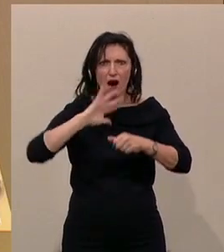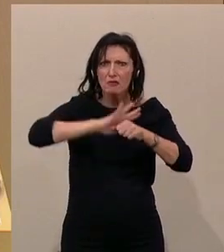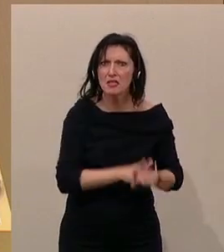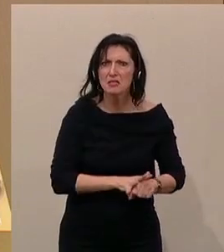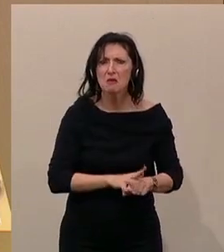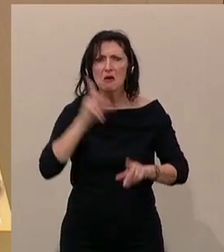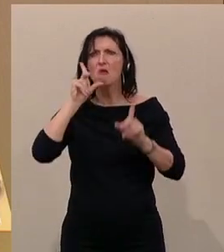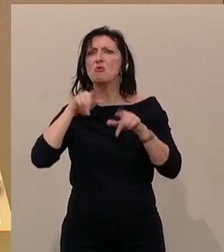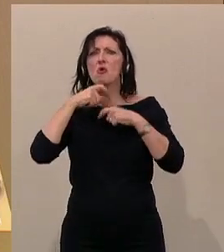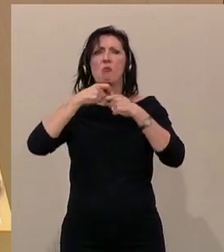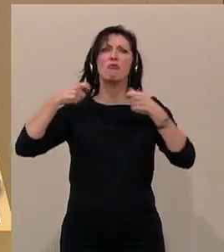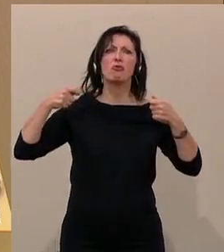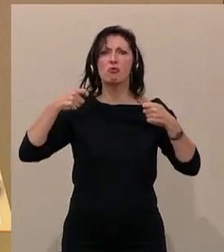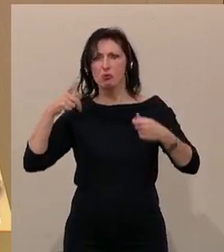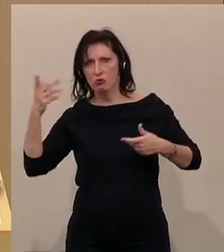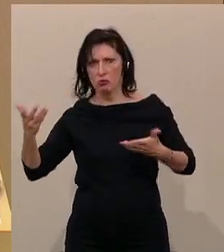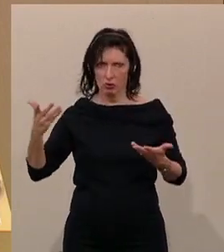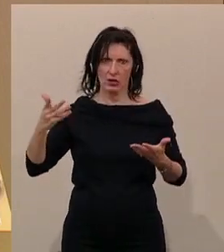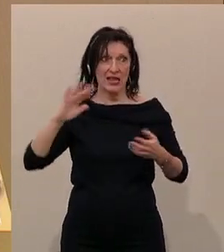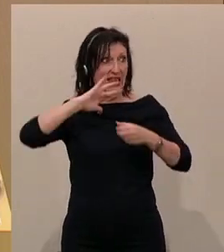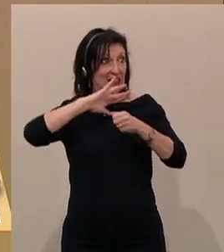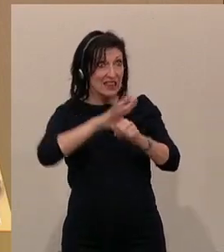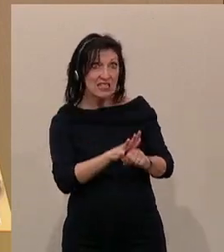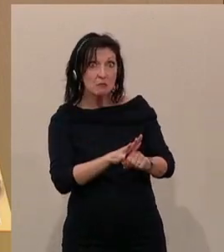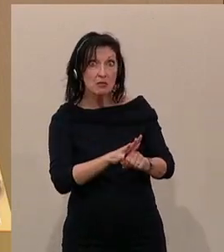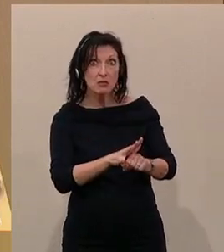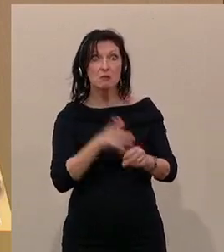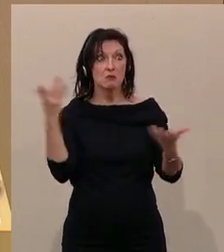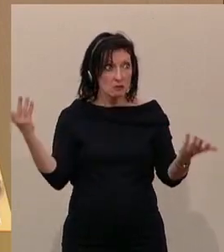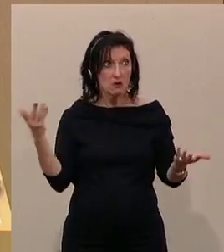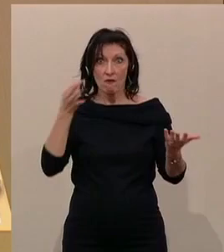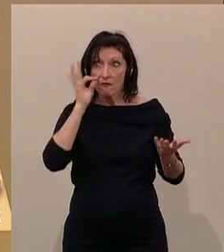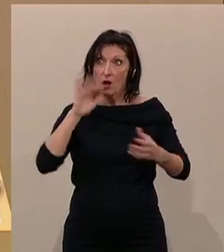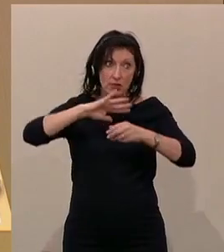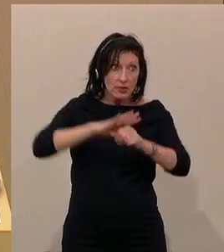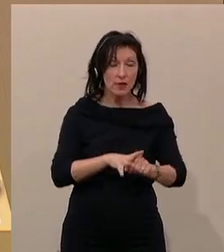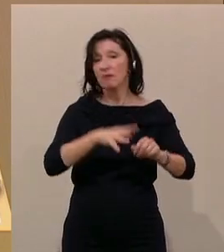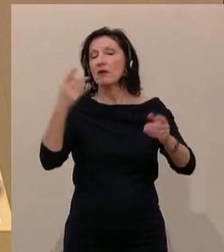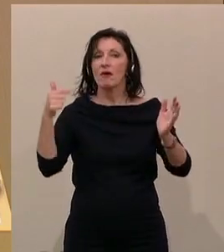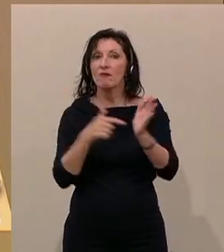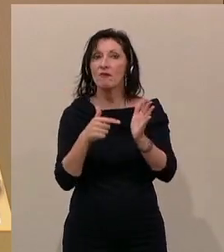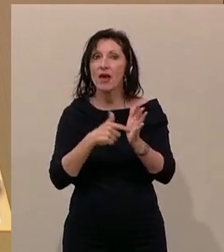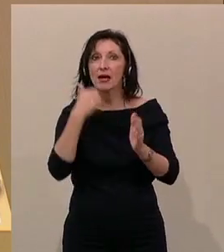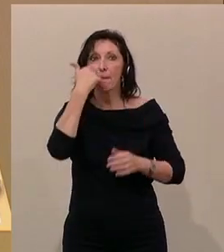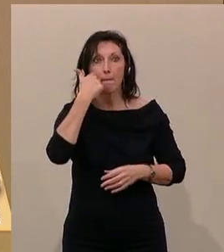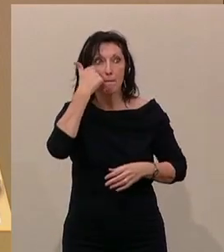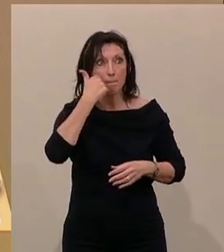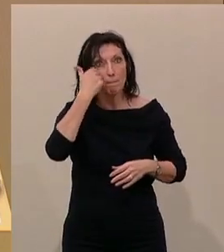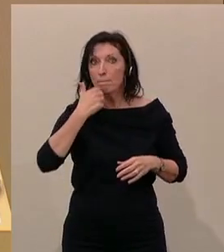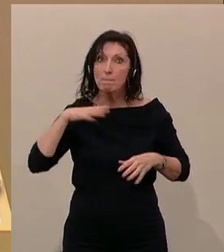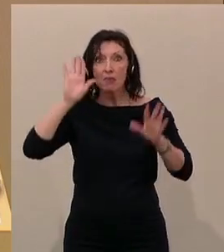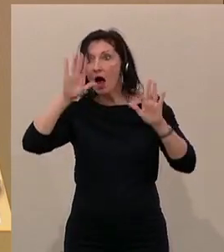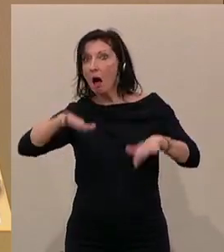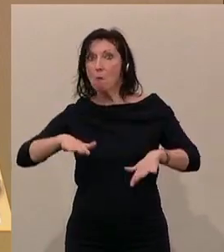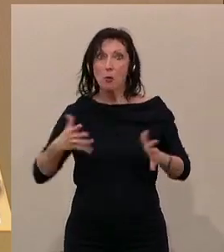Und ein Kopftuch ist nämlich aus dem Tatbestand der Diskriminierung der Frau entstanden. Warum? Weil muslimische Männer sich anscheinend nicht